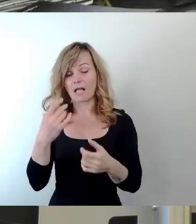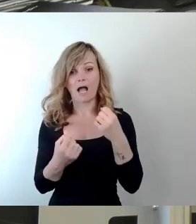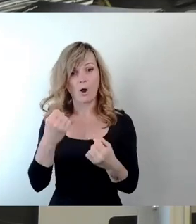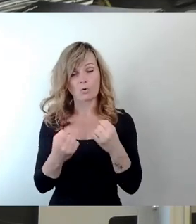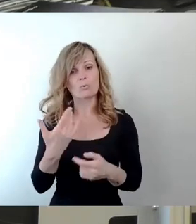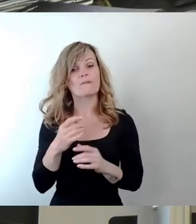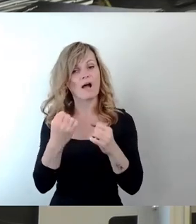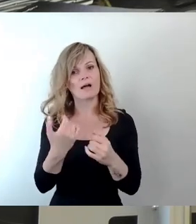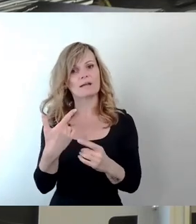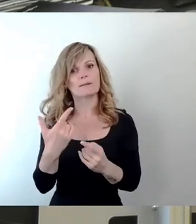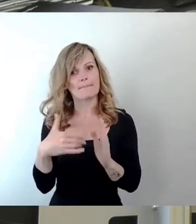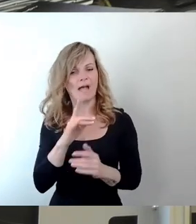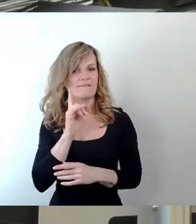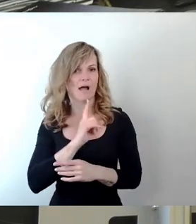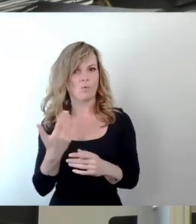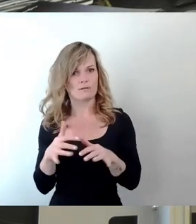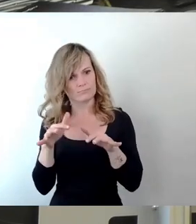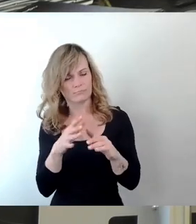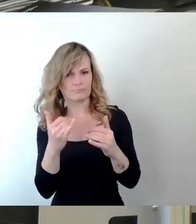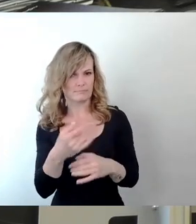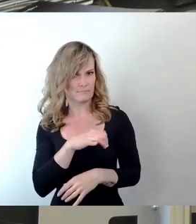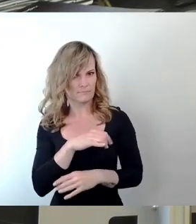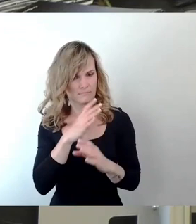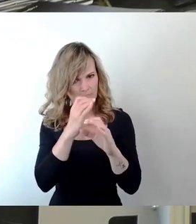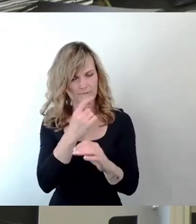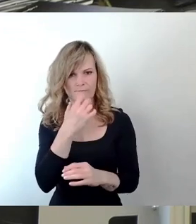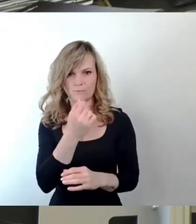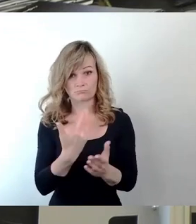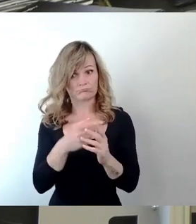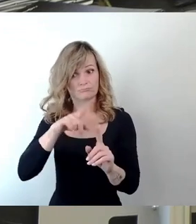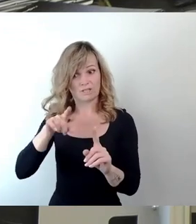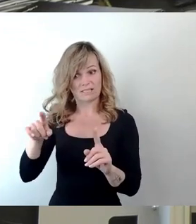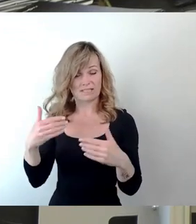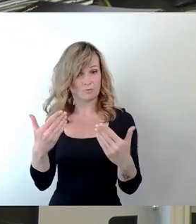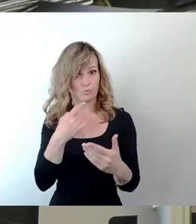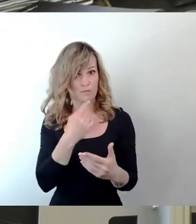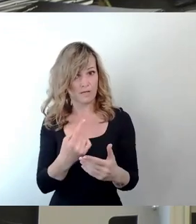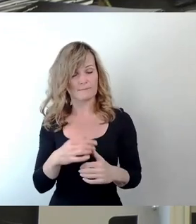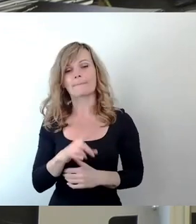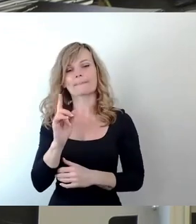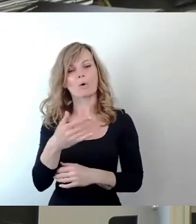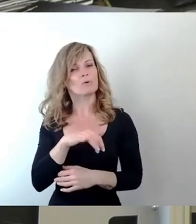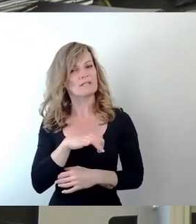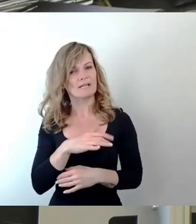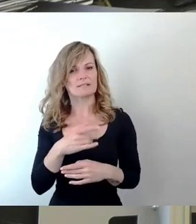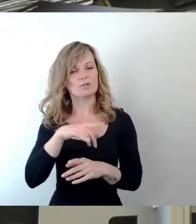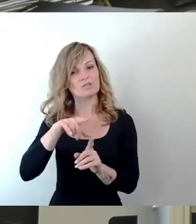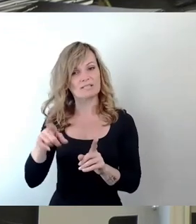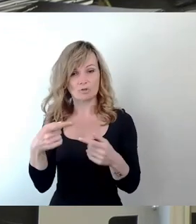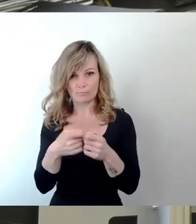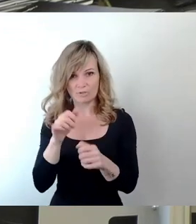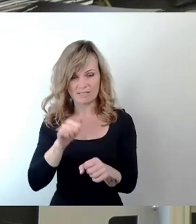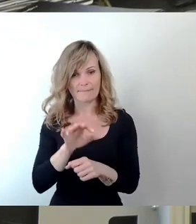Dann eine interessante Statistik des Statistischen Bundesamtes. haben mal für Deutschland